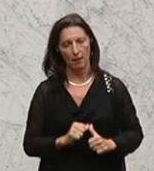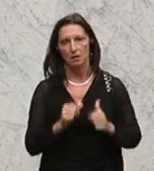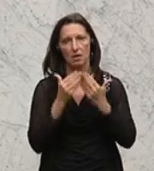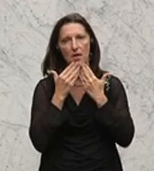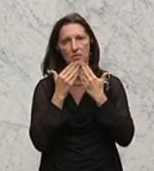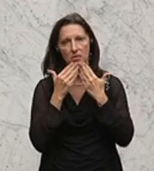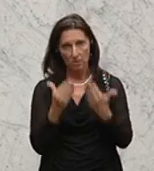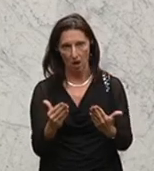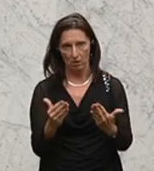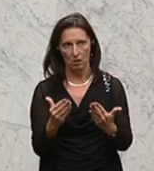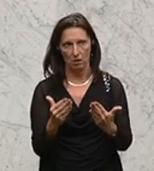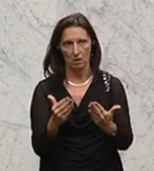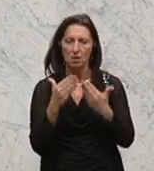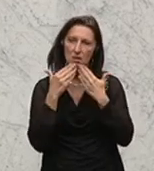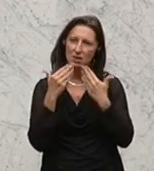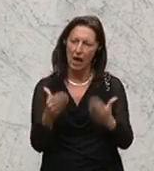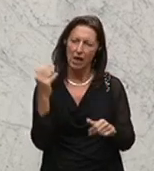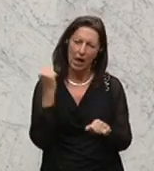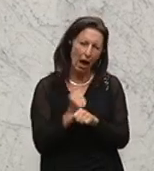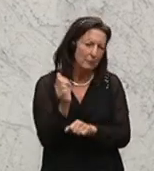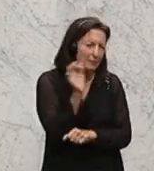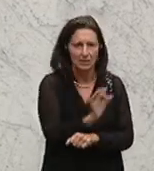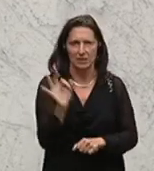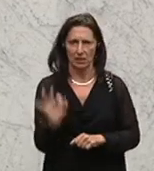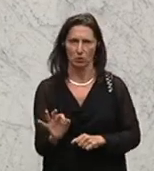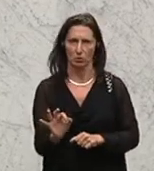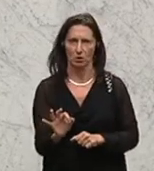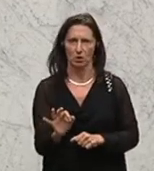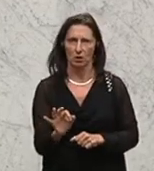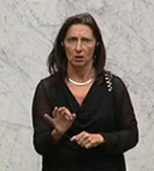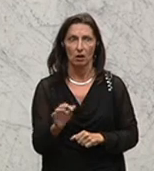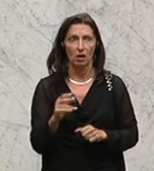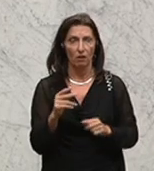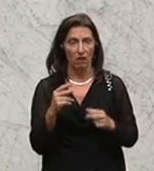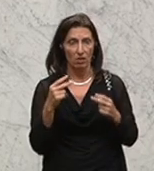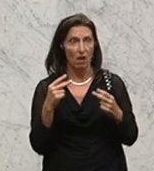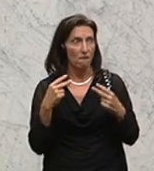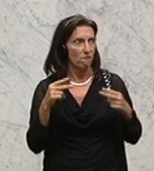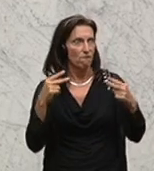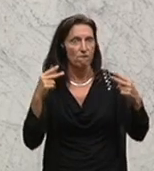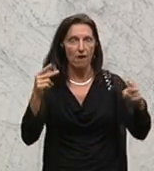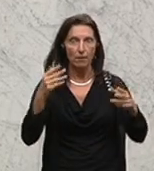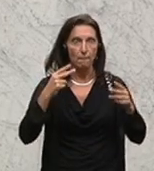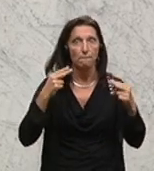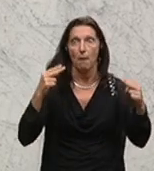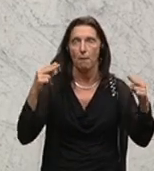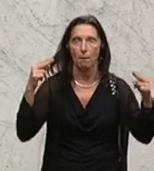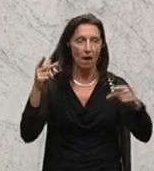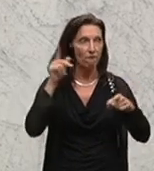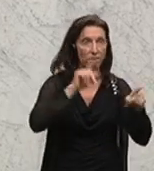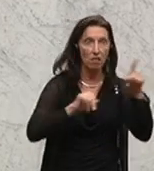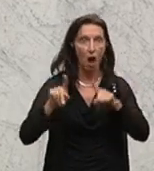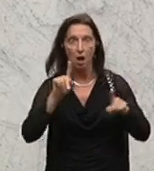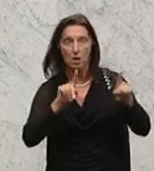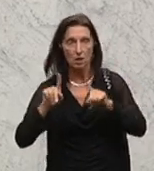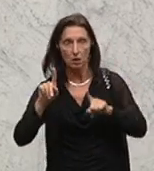wirklich hervorragende Arbeit. Und wenn sich die Verdachtsmomente weiterhin verdichten, dann können wir wirklich sagen, es ist ein